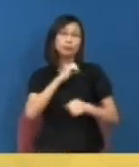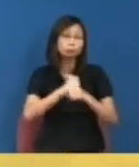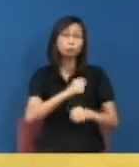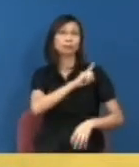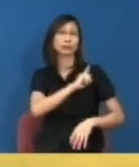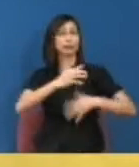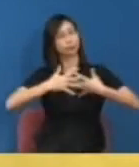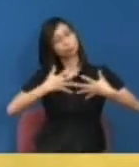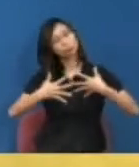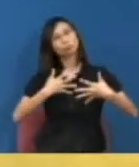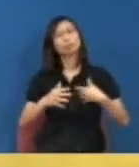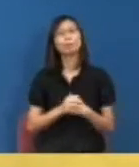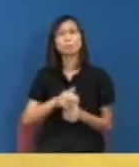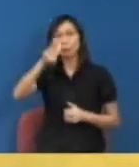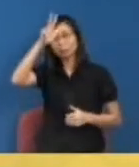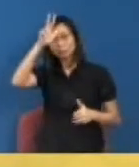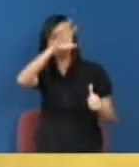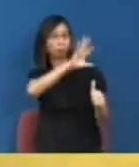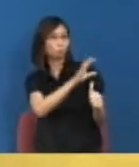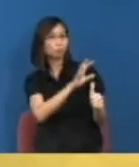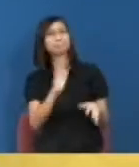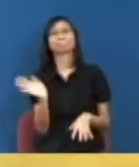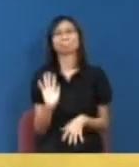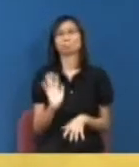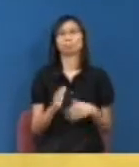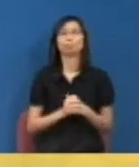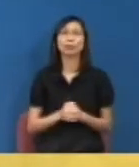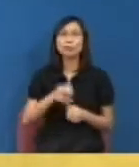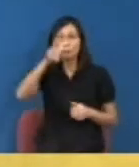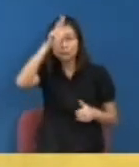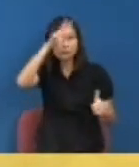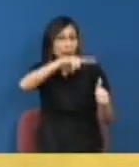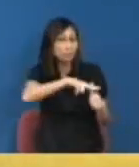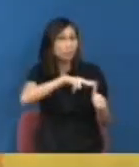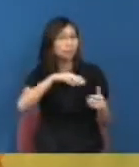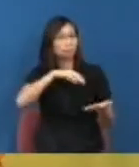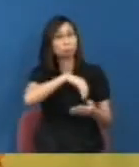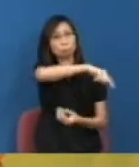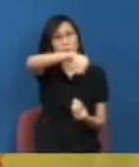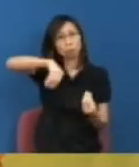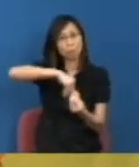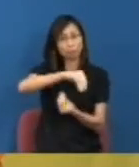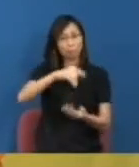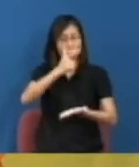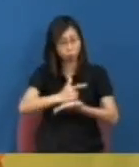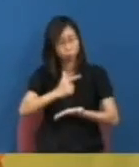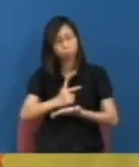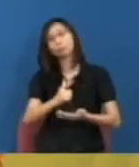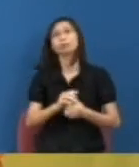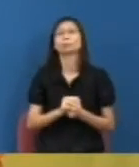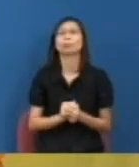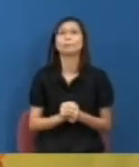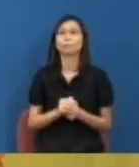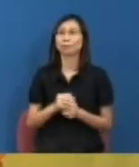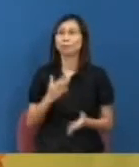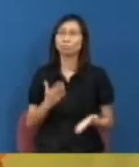我不需要受到官僚的干擾當然這個做到政治環境中國一度微民主化時都會受到這些官